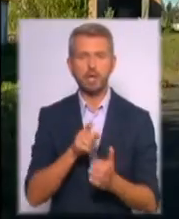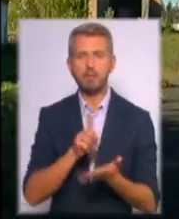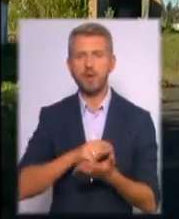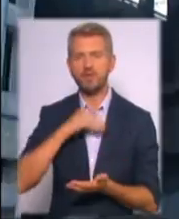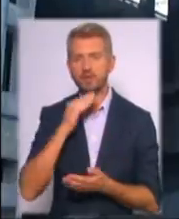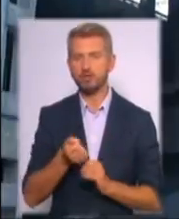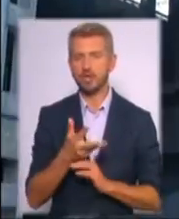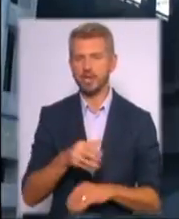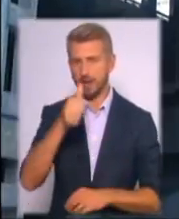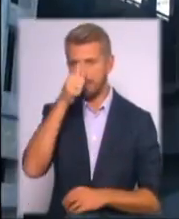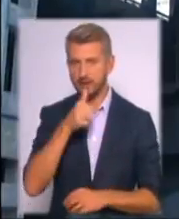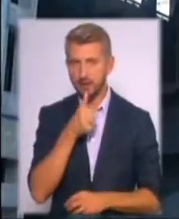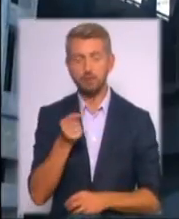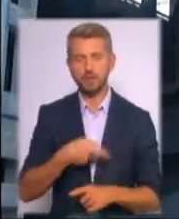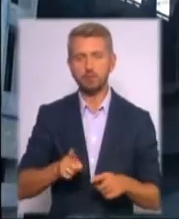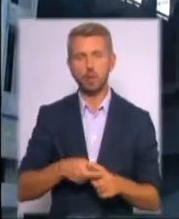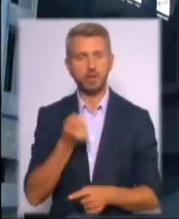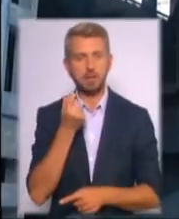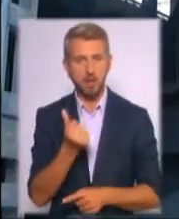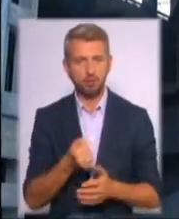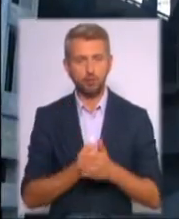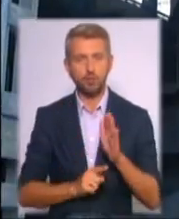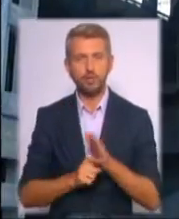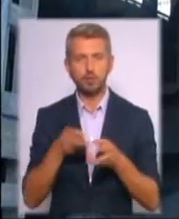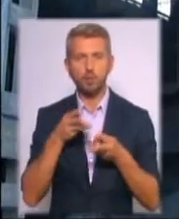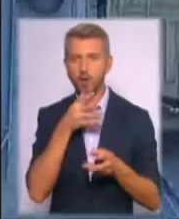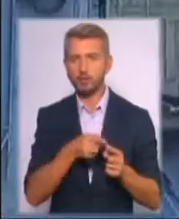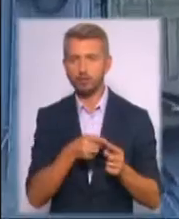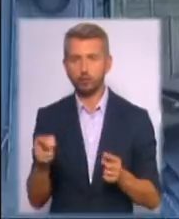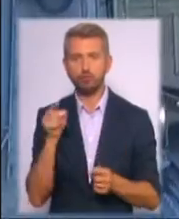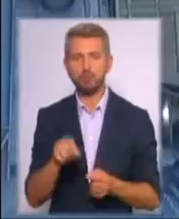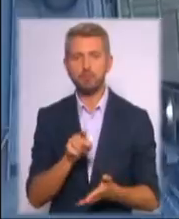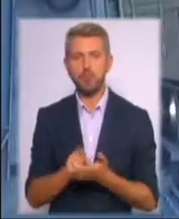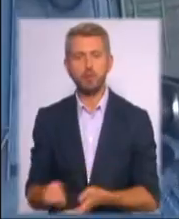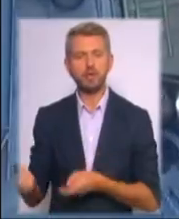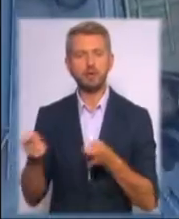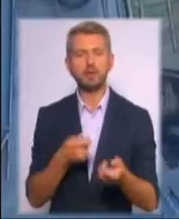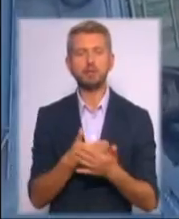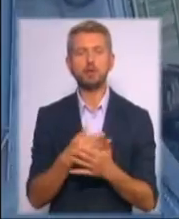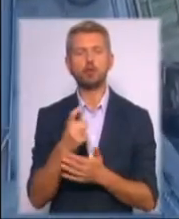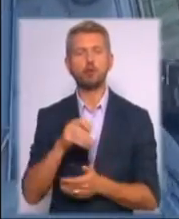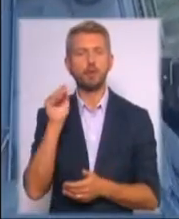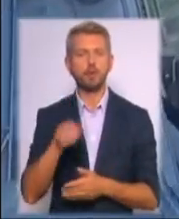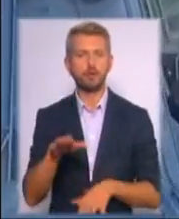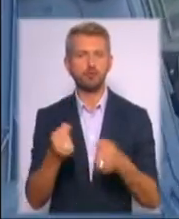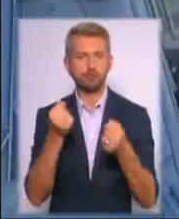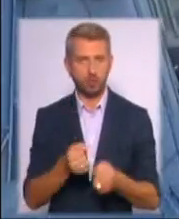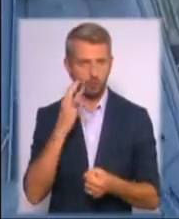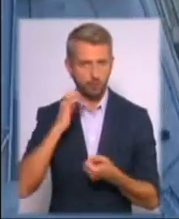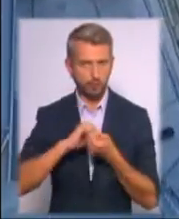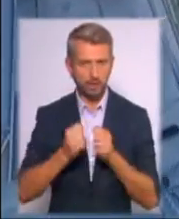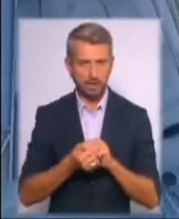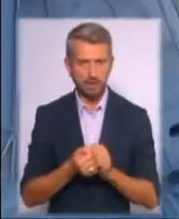кілька місяців. Утім, цього замало. До початку опалювального сезону сюди мають завести близько 100 тисяч тонн вугілля. Графіки